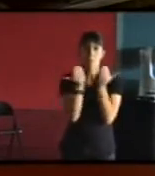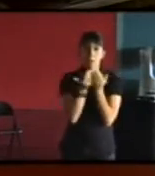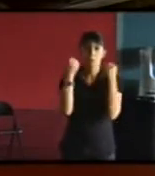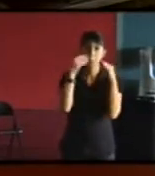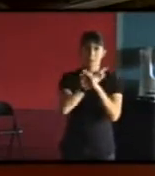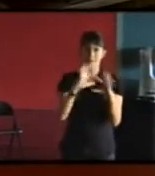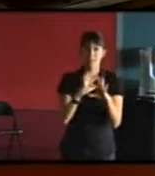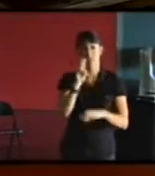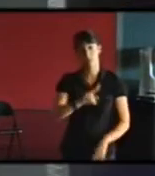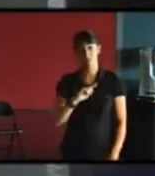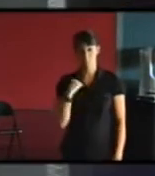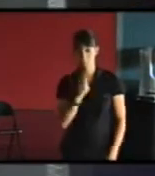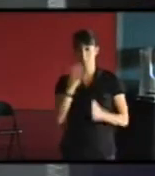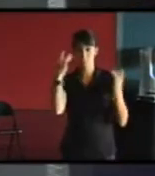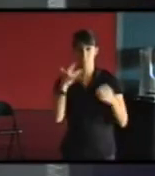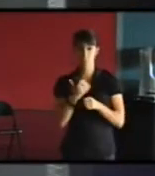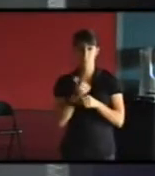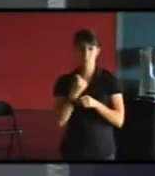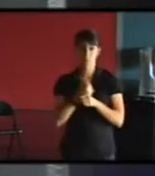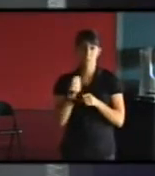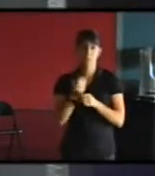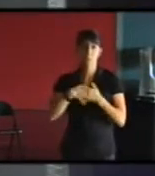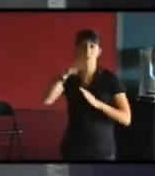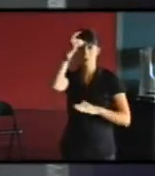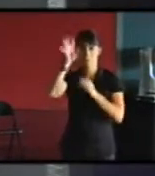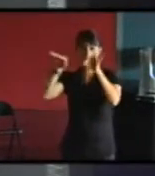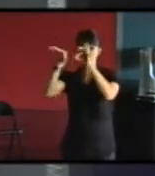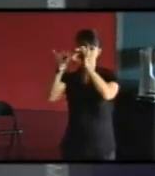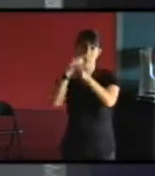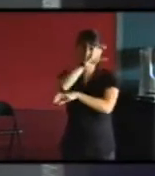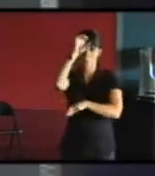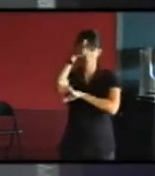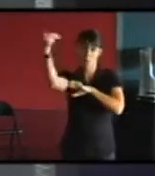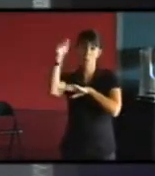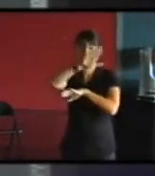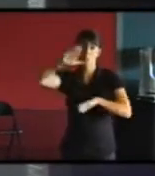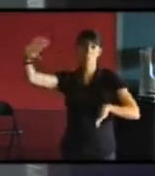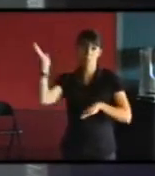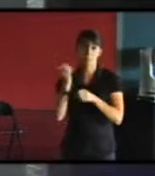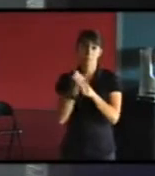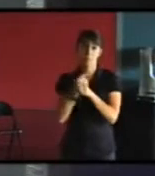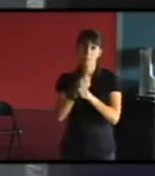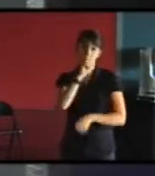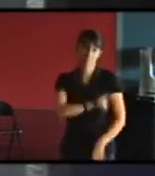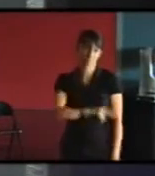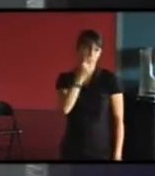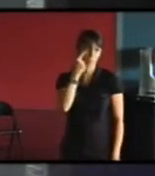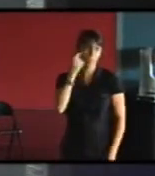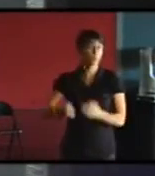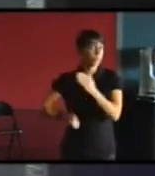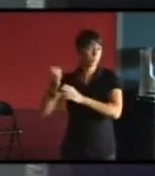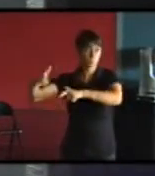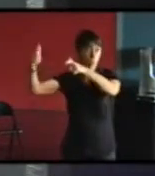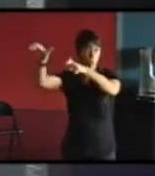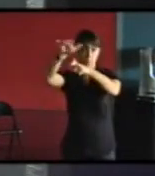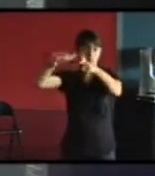on travaille en Allemagne on travaille beaucoup avec l'Europe du Nord vous seriez étonné de voir la taille des baies vitrées dans ces nouveaux bâtiments extrêmement performants les